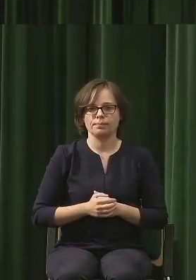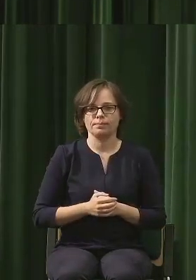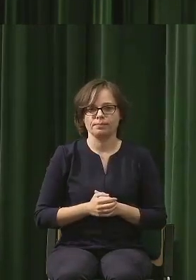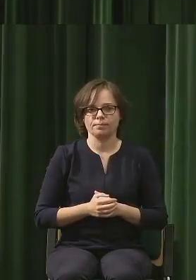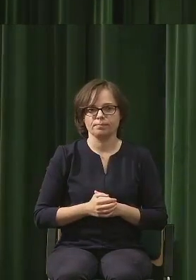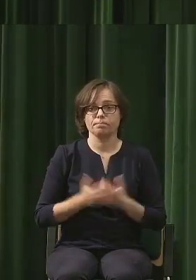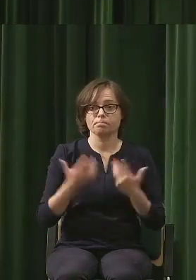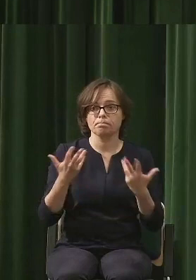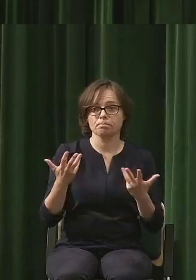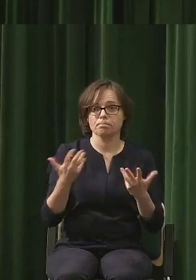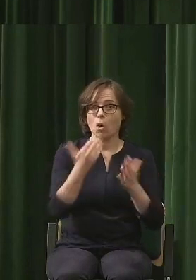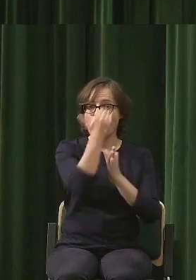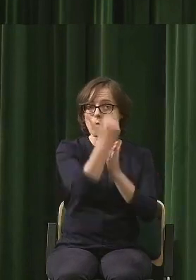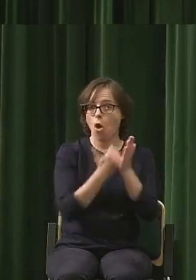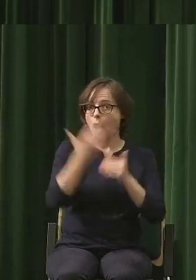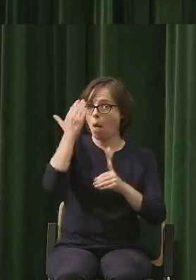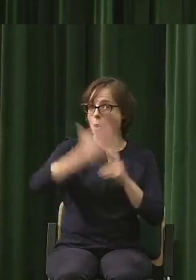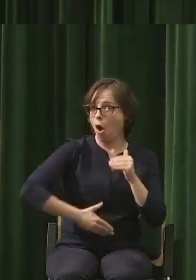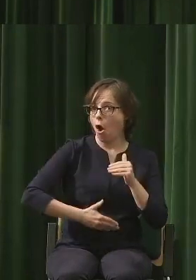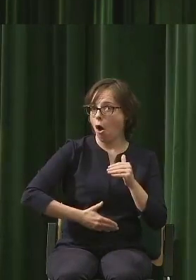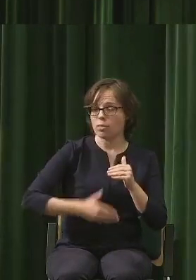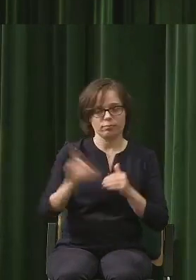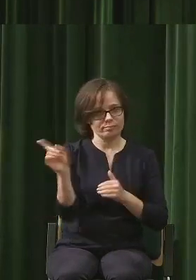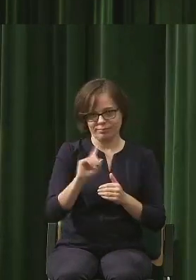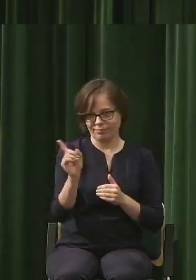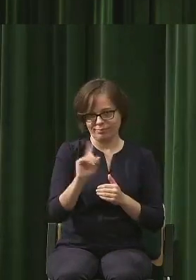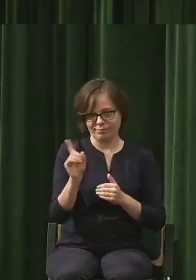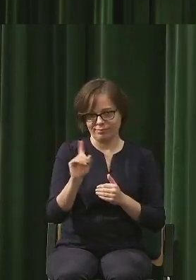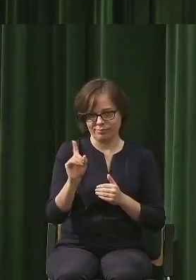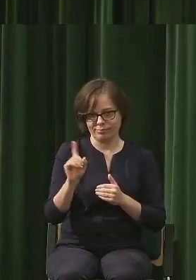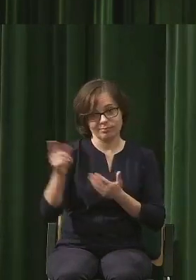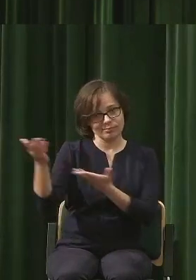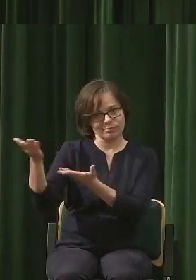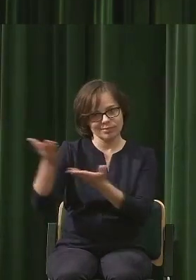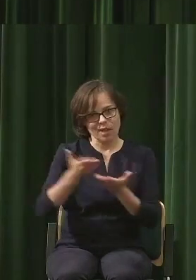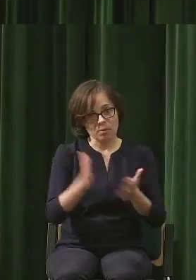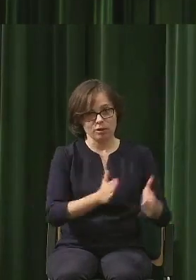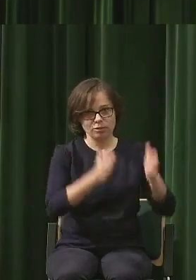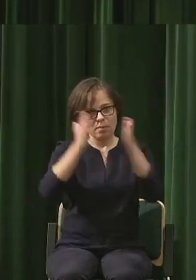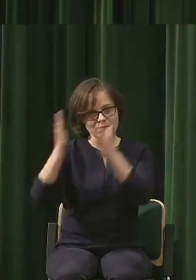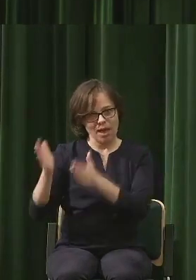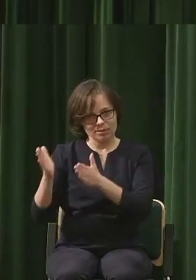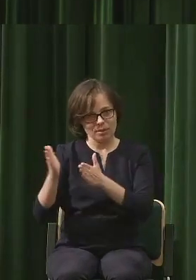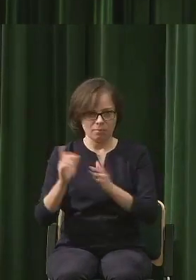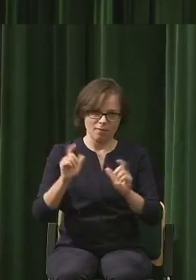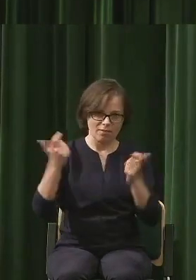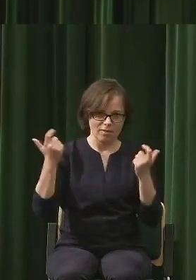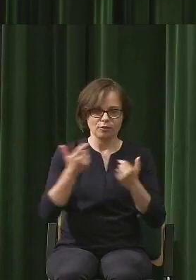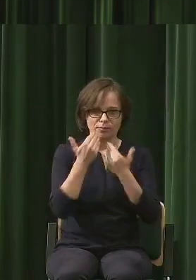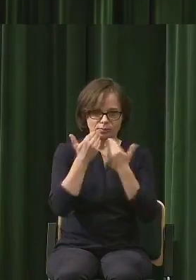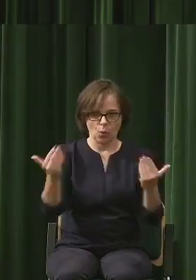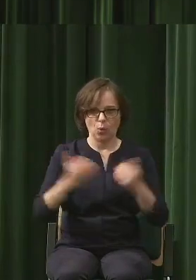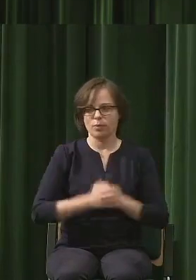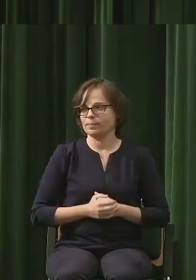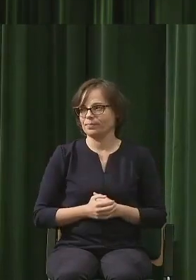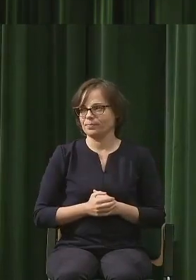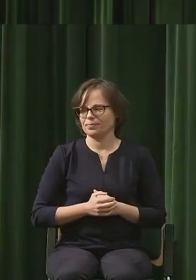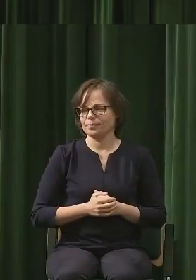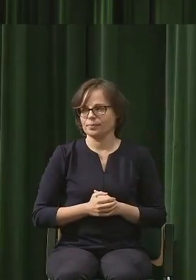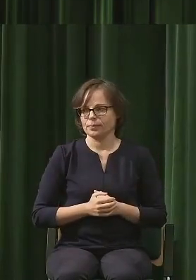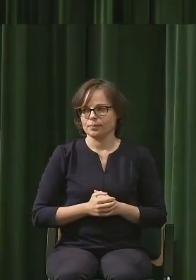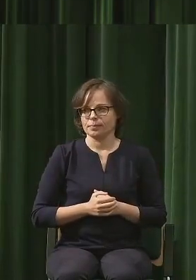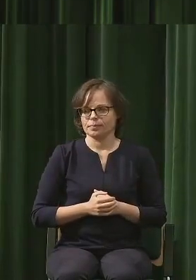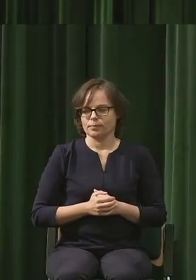jeszcze program się nie kończy, więc zapraszam na kolejne punkty. Dziękuję bardzo. Dziękuję bardzo.